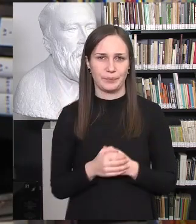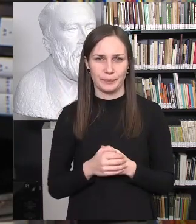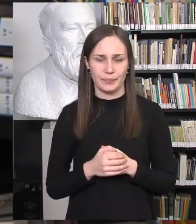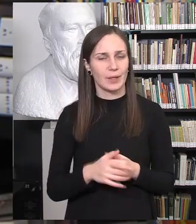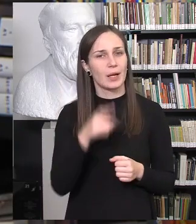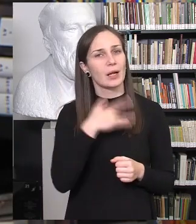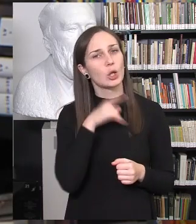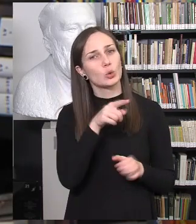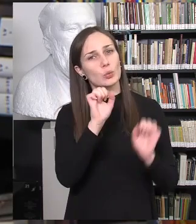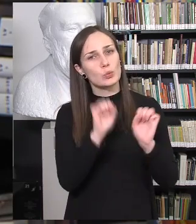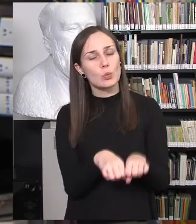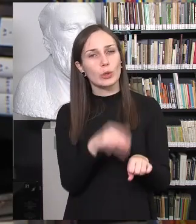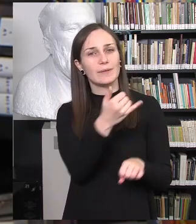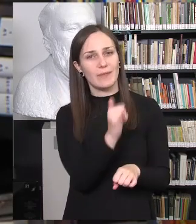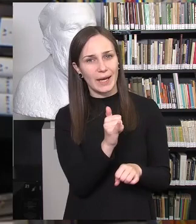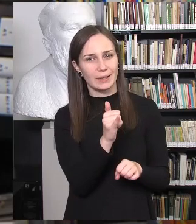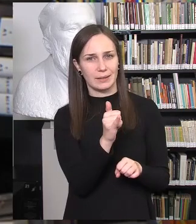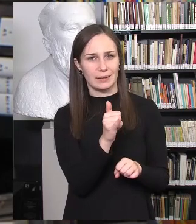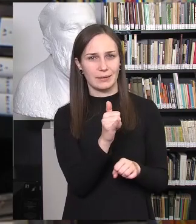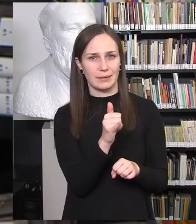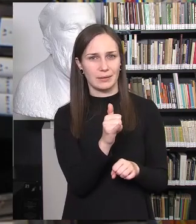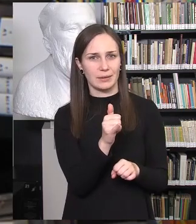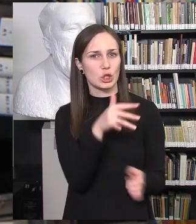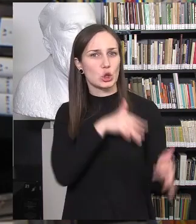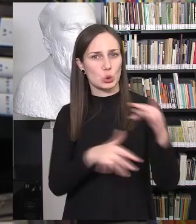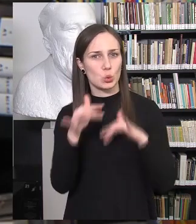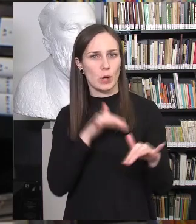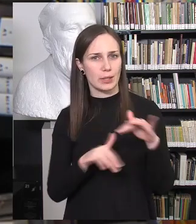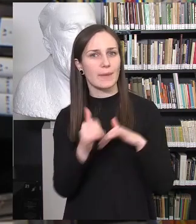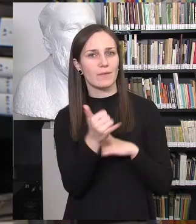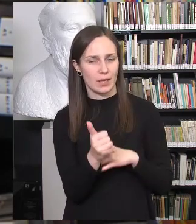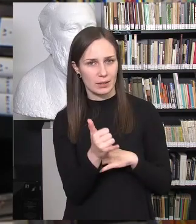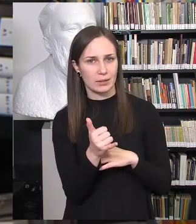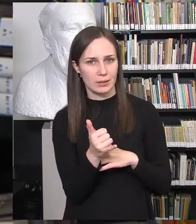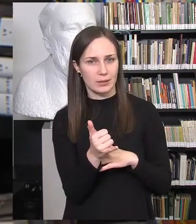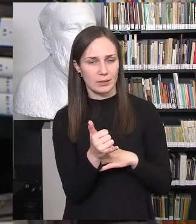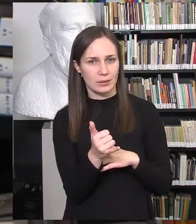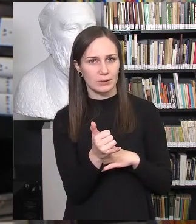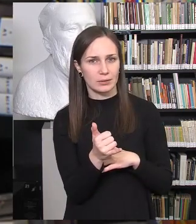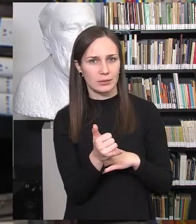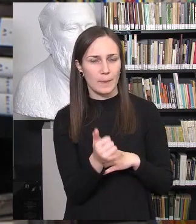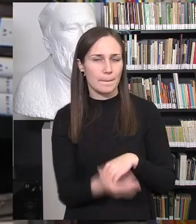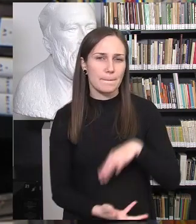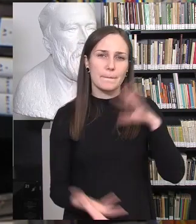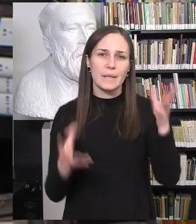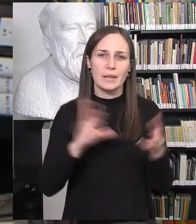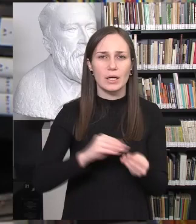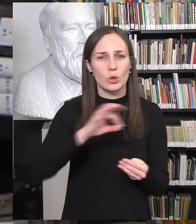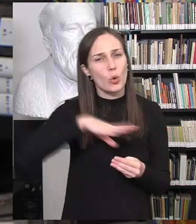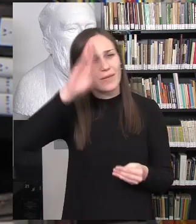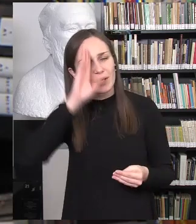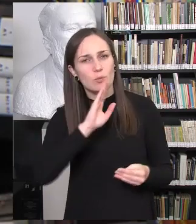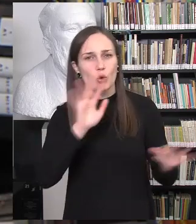vis tik tai kažkaip įvertint apžvelgti, padėti, na, apskritai šitų klausimų, litiškumo